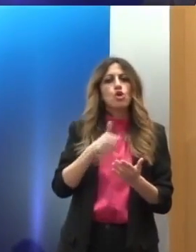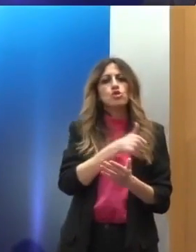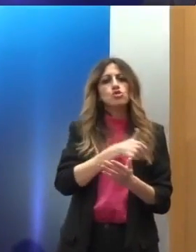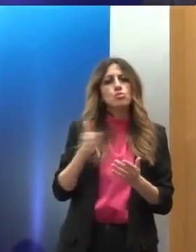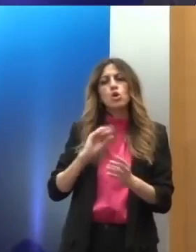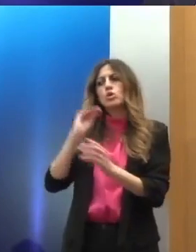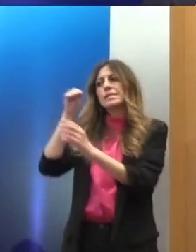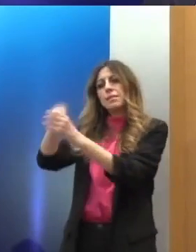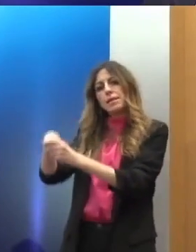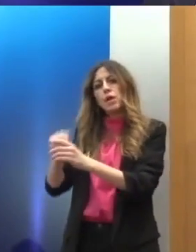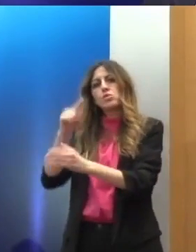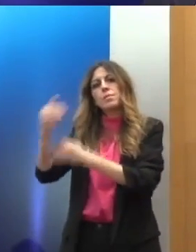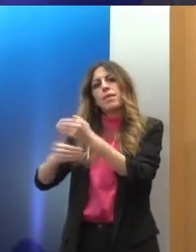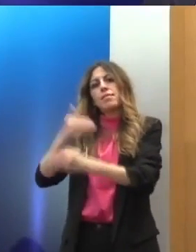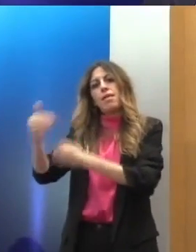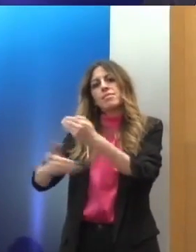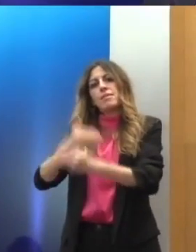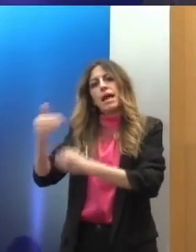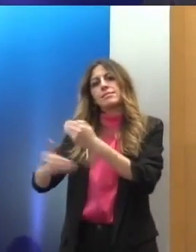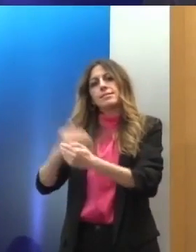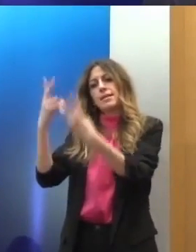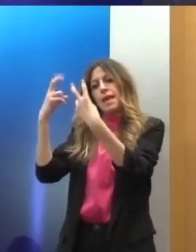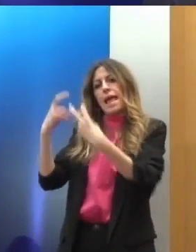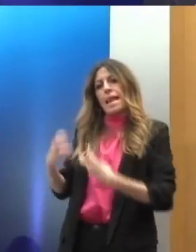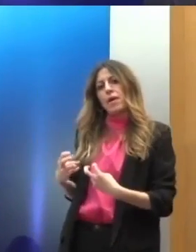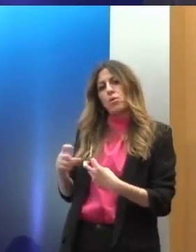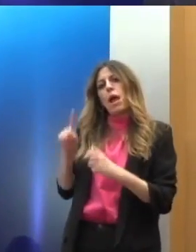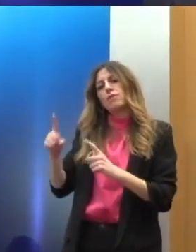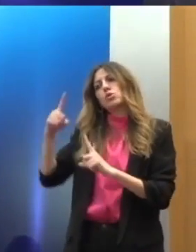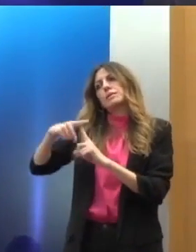της σε μια διαδικασία ελέγχου λίγο ως πολύ τυπική.